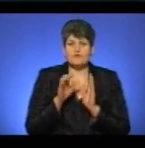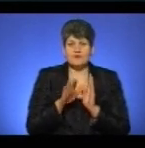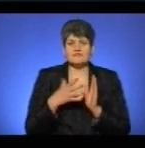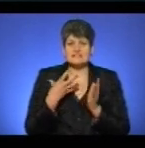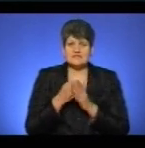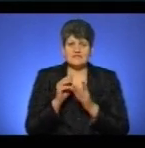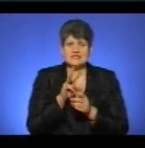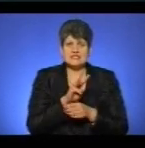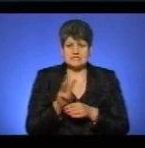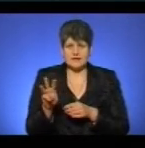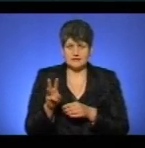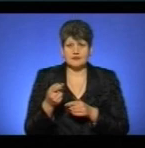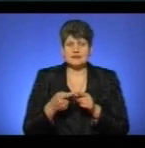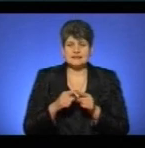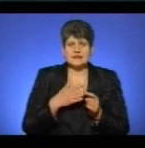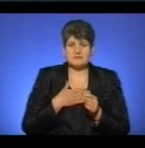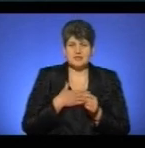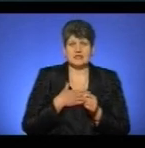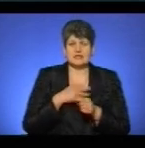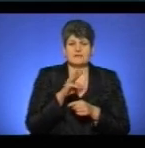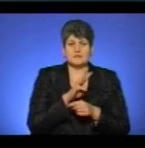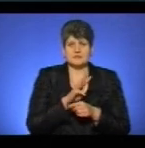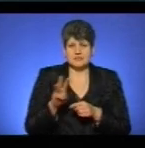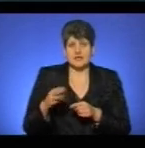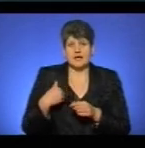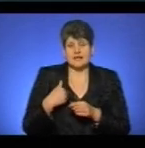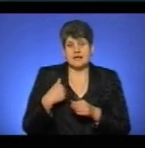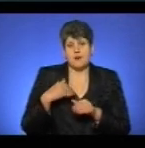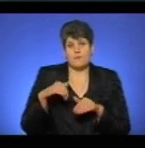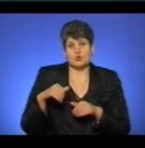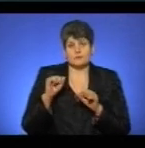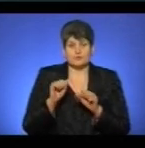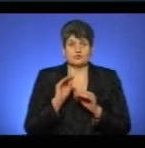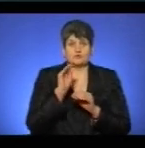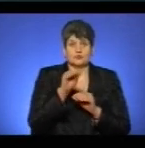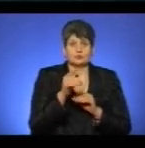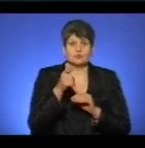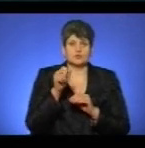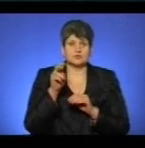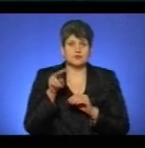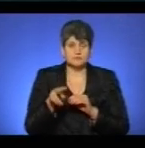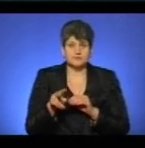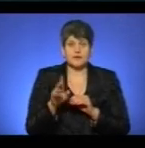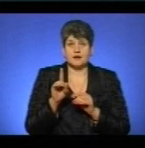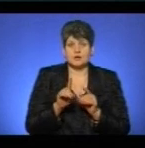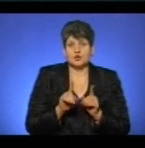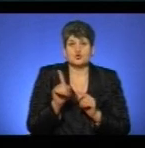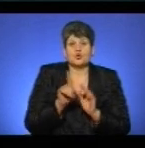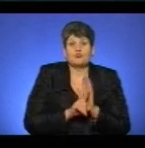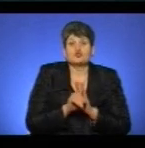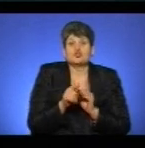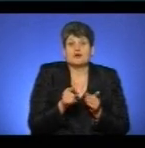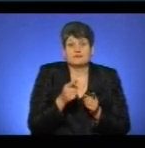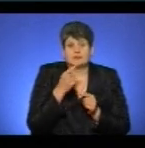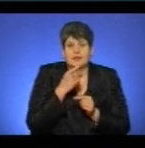на HTML. Це мій веб-сайт, який я потім зможу виложити в Google Chrome. Тільки що почав, поки